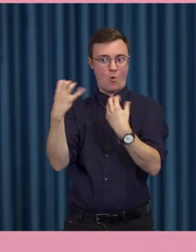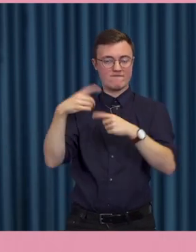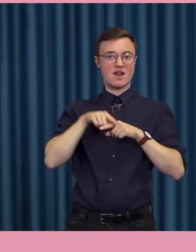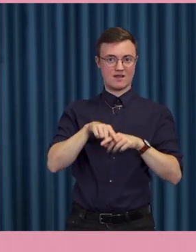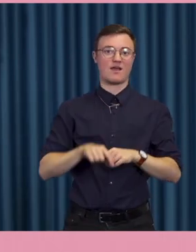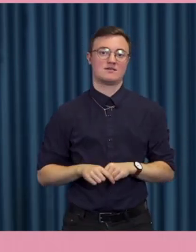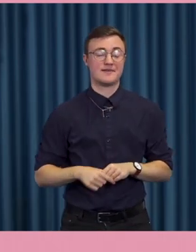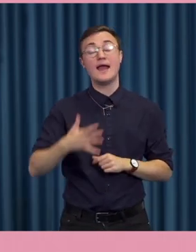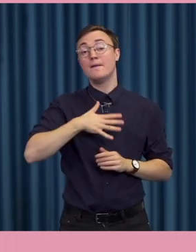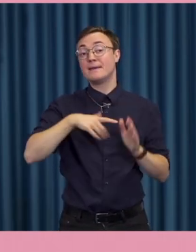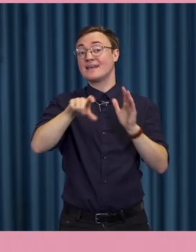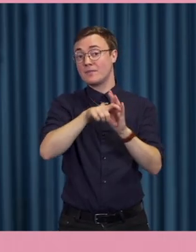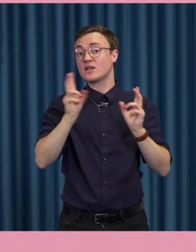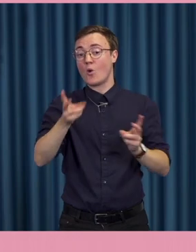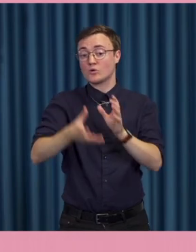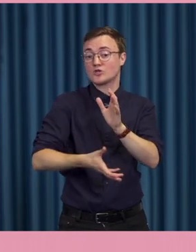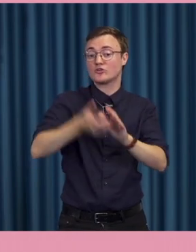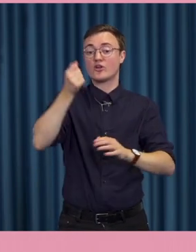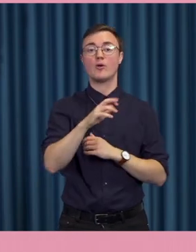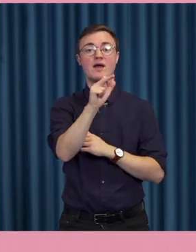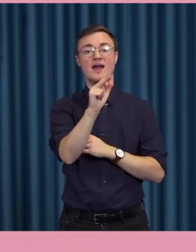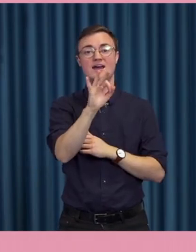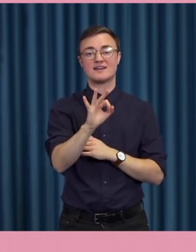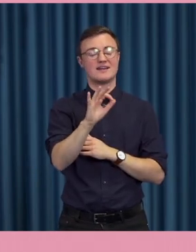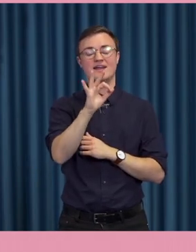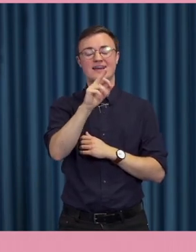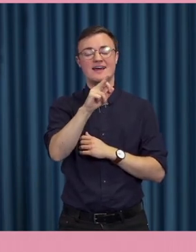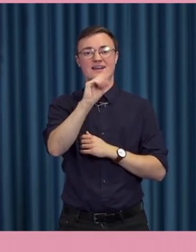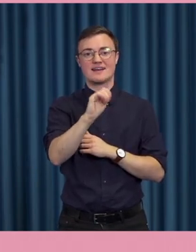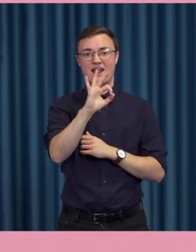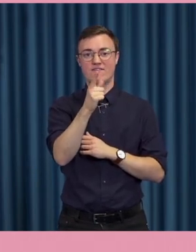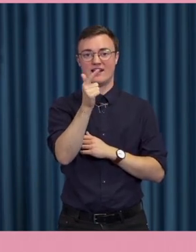I kapitlet tar vi också upp någonting som kallas för reflexiv kontroll.